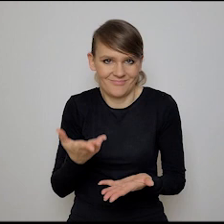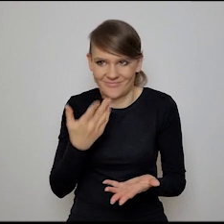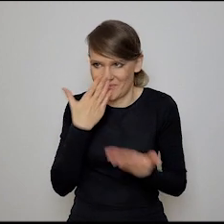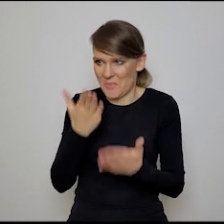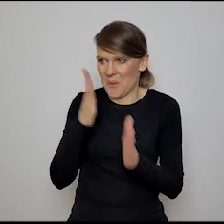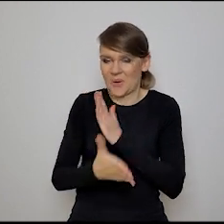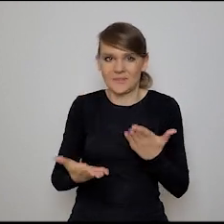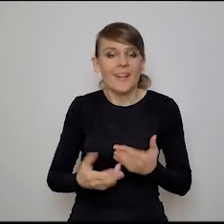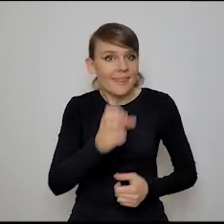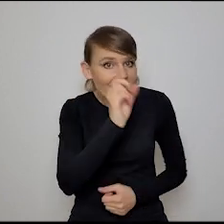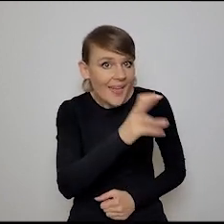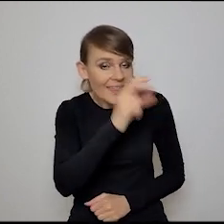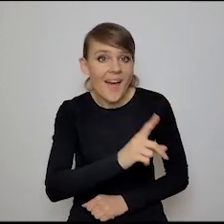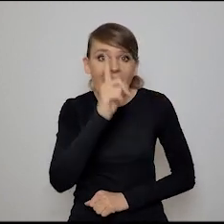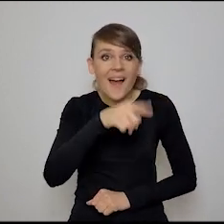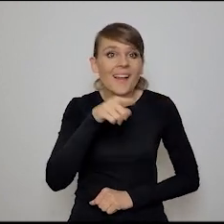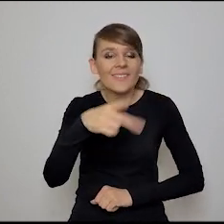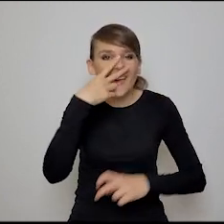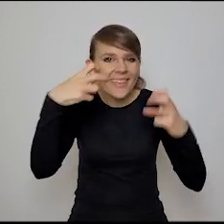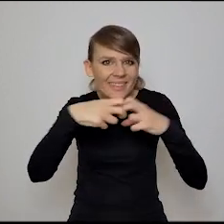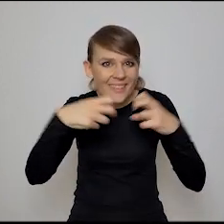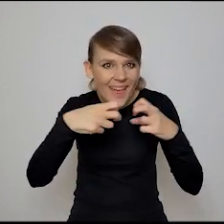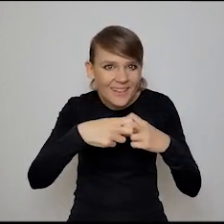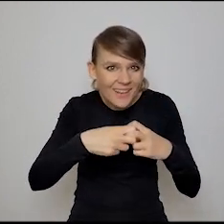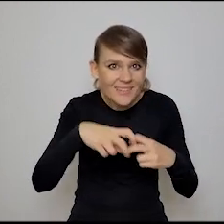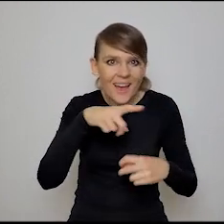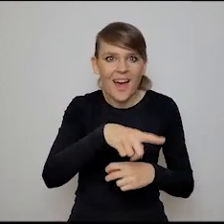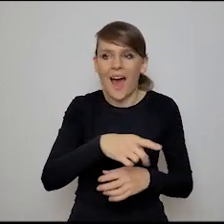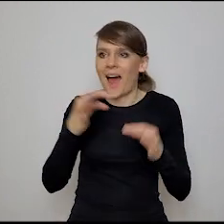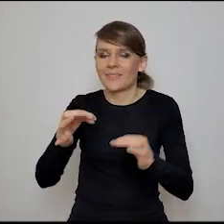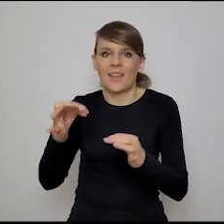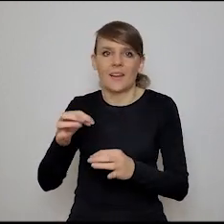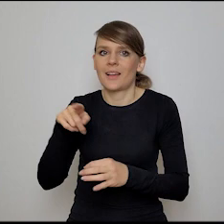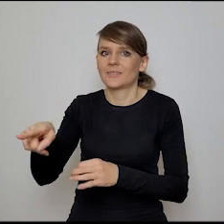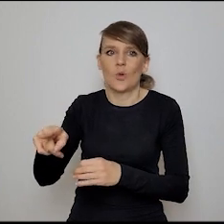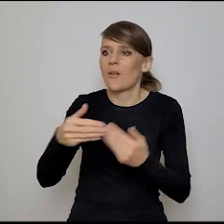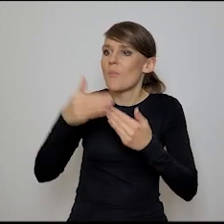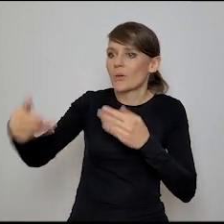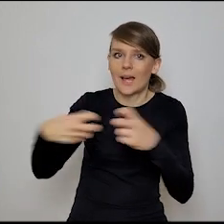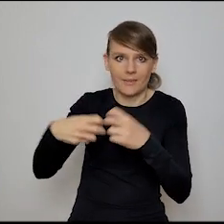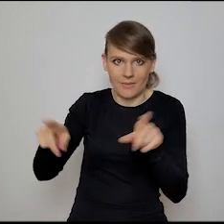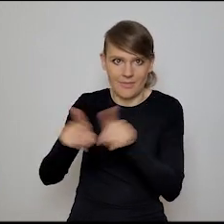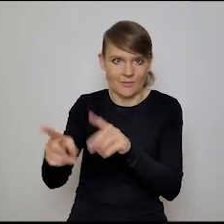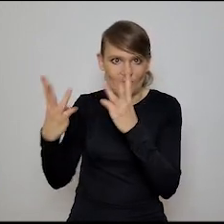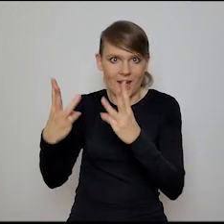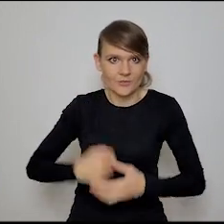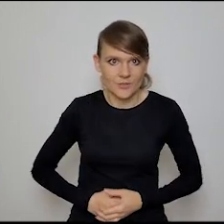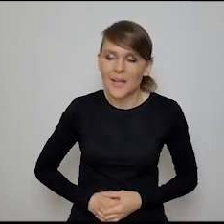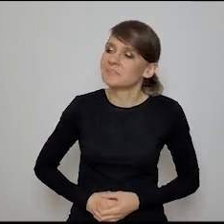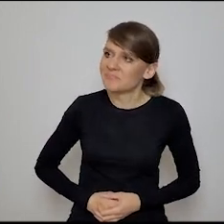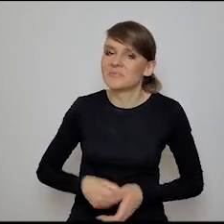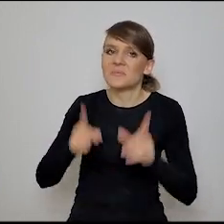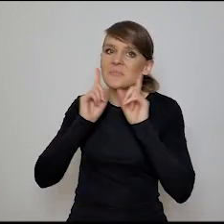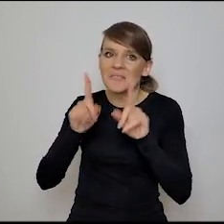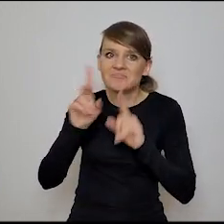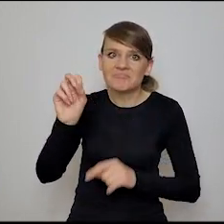Ale tak, ale wiesz, jak nagle do tego całego online'u wchodzi z powrotem ten offline, nie? To prawda, tak,